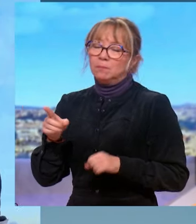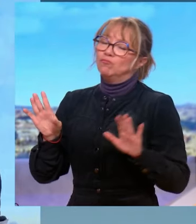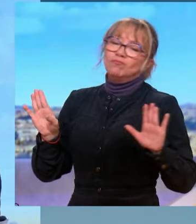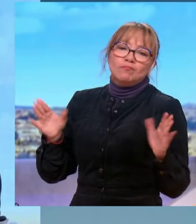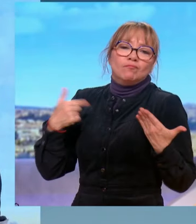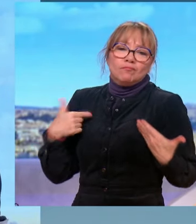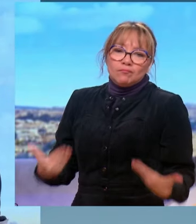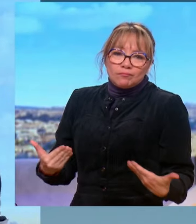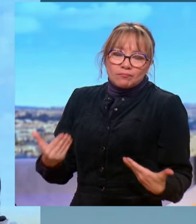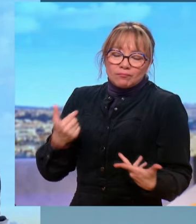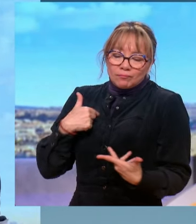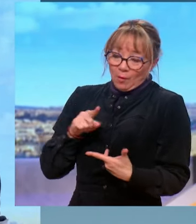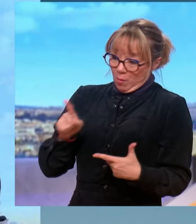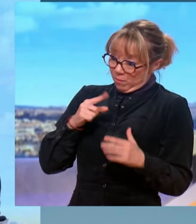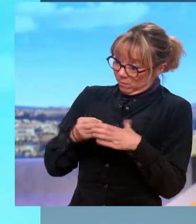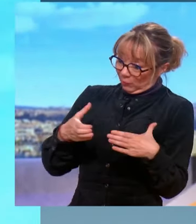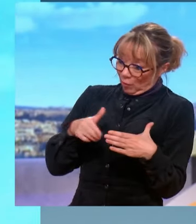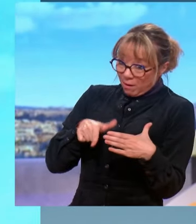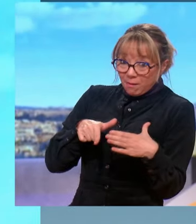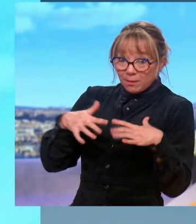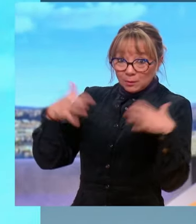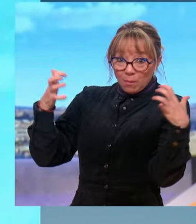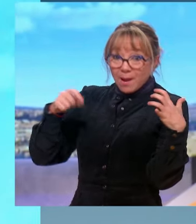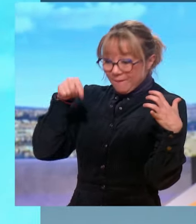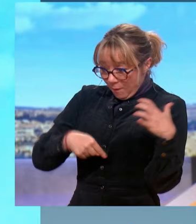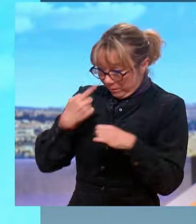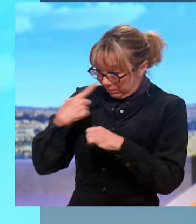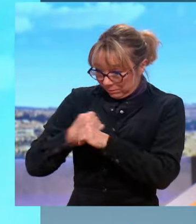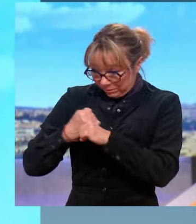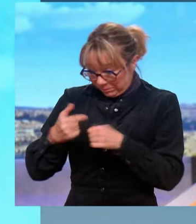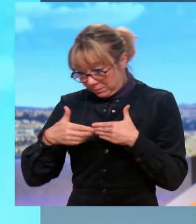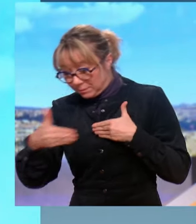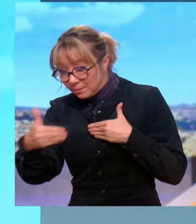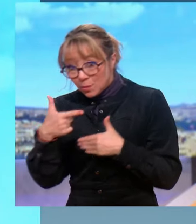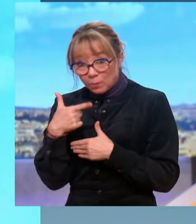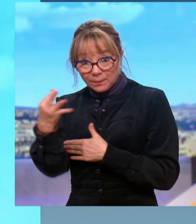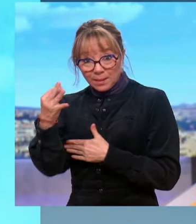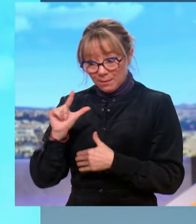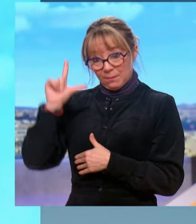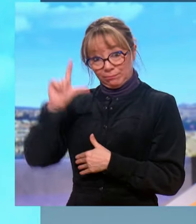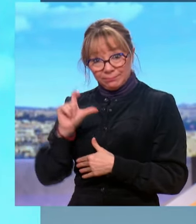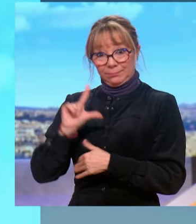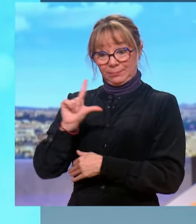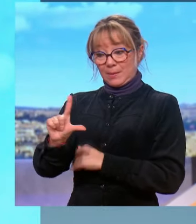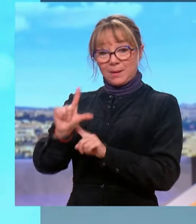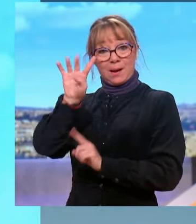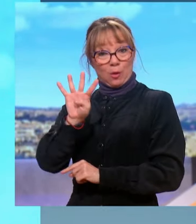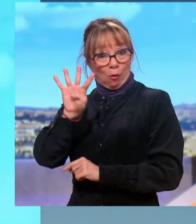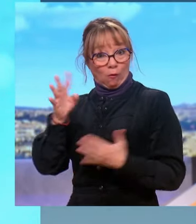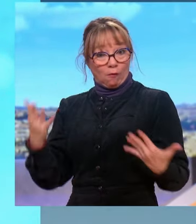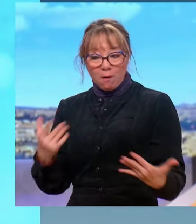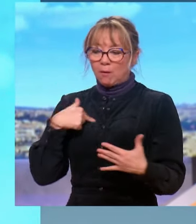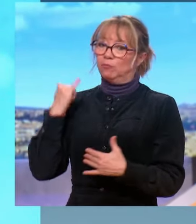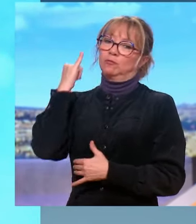dispositions. Je suis convaincu qu'il une majorité à l'Assemblée sur ce texte. Il faut qu'on travaille. On a deux semaines de débats qui vont commencer lundi à 16h, qui vont nous emmener jusqu'au 23